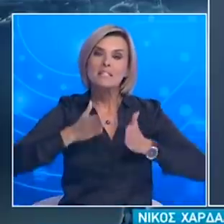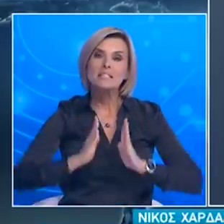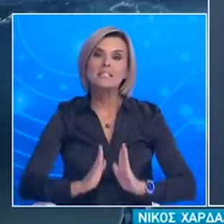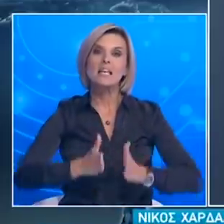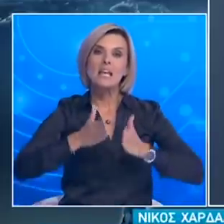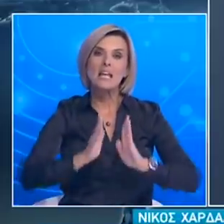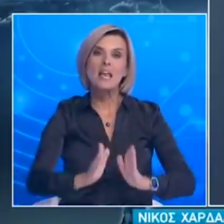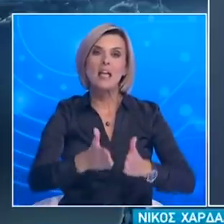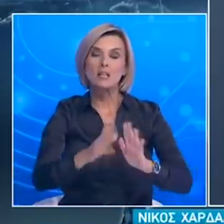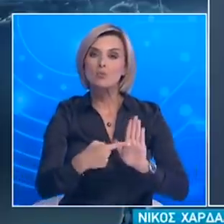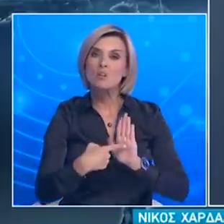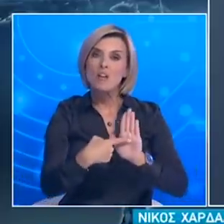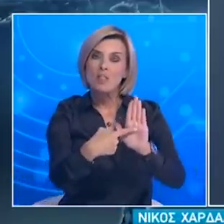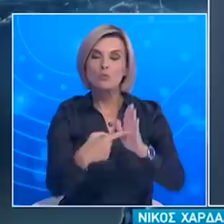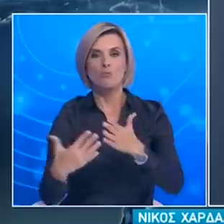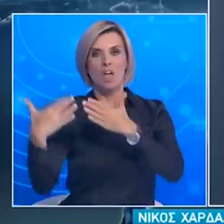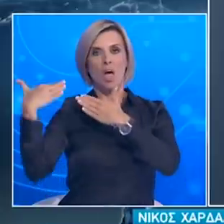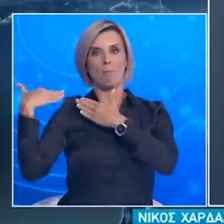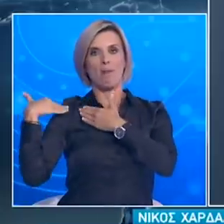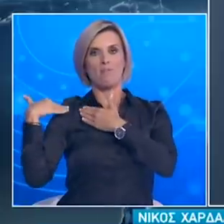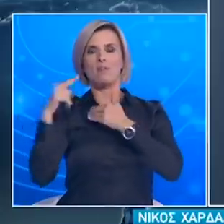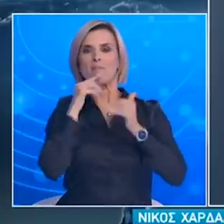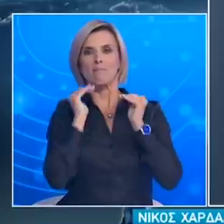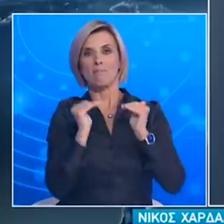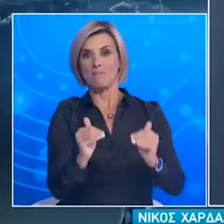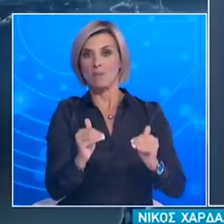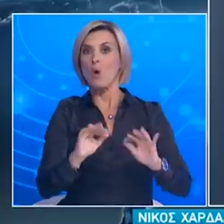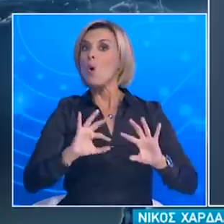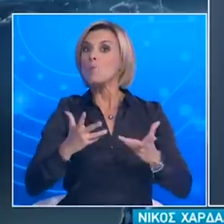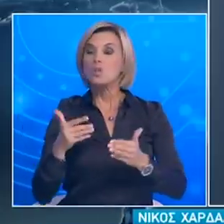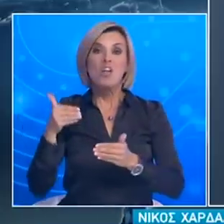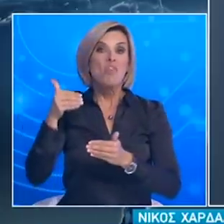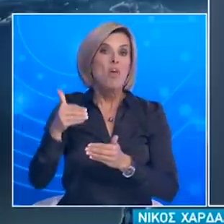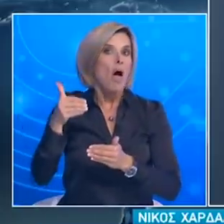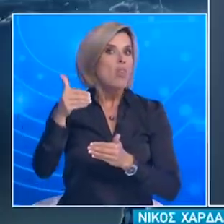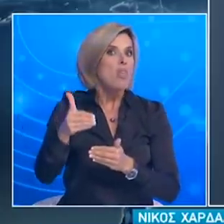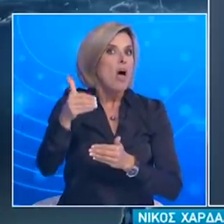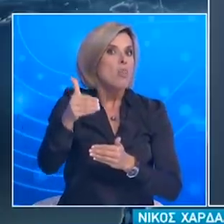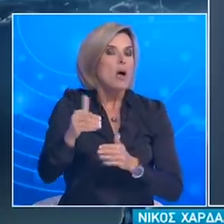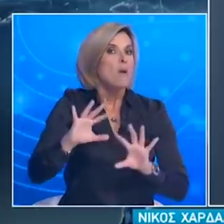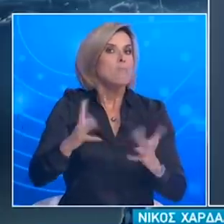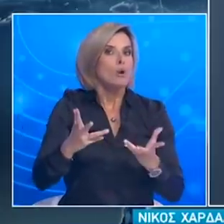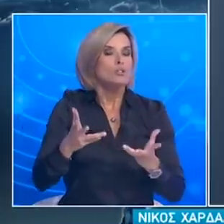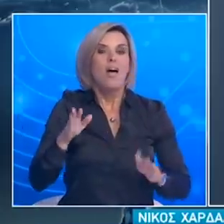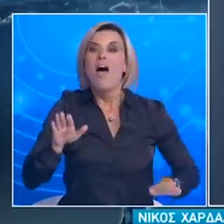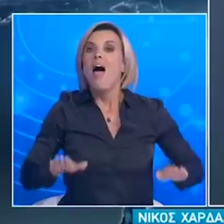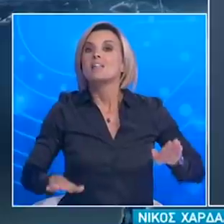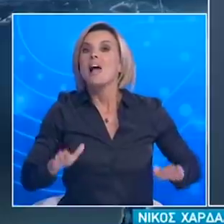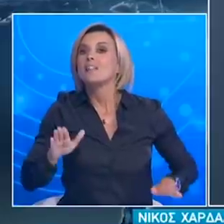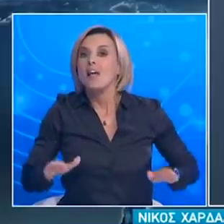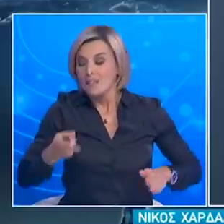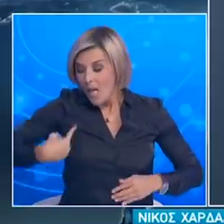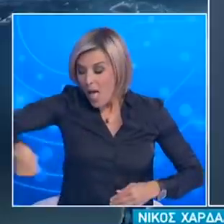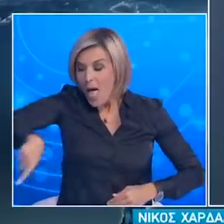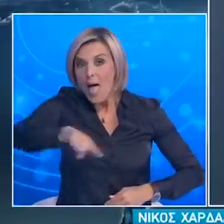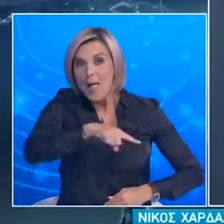ίδια και ακόμη μεγαλύτερη υπευθυνότητα και γρήγοση γιατί το πώς θα εξελιχθεί κατάσταση εξαρτάται από εμάς από τις αποφάσεις μας